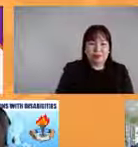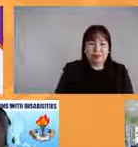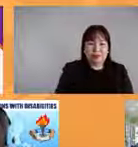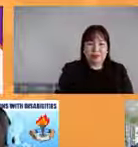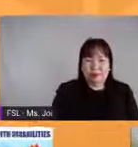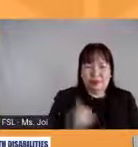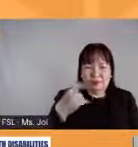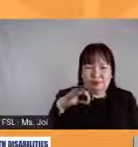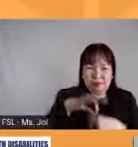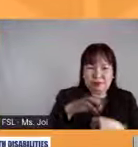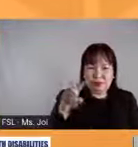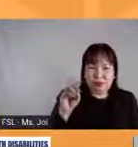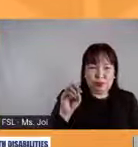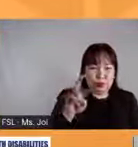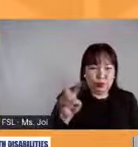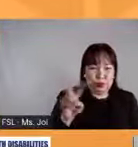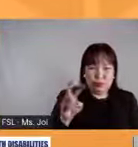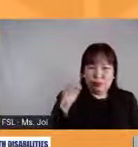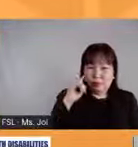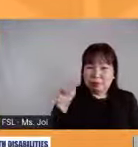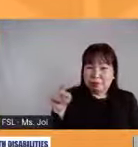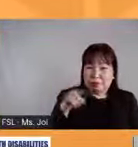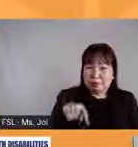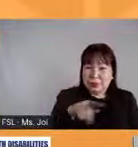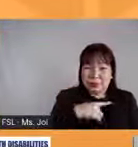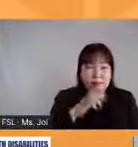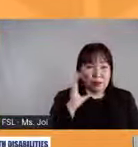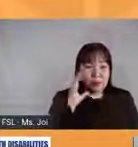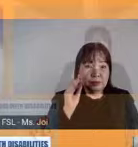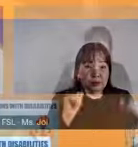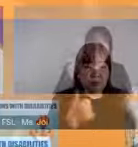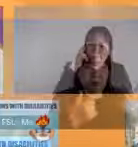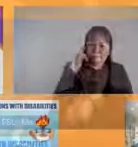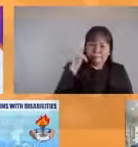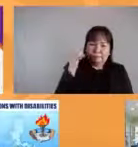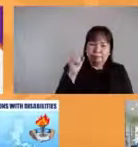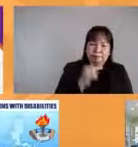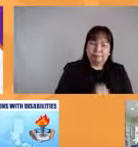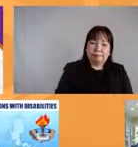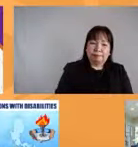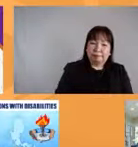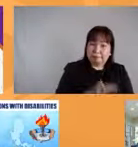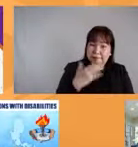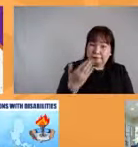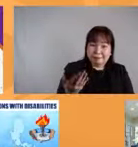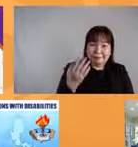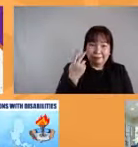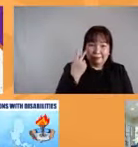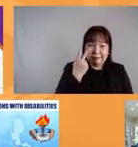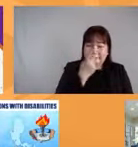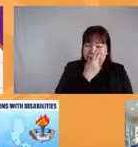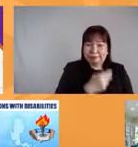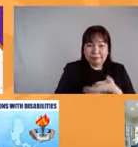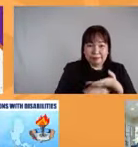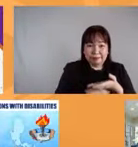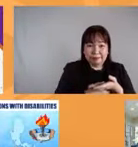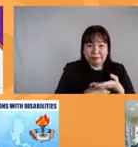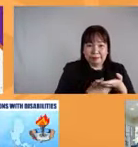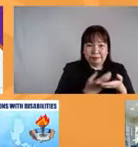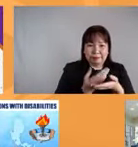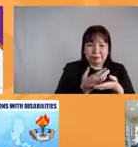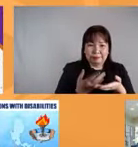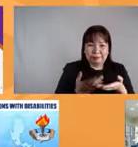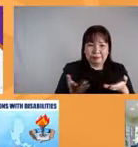2022 ano po sa tingin nyo ang mga hamon na hinaharap ng mga taong ito Ms. Chrissy anything that you'd like to add po